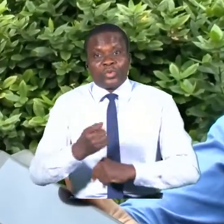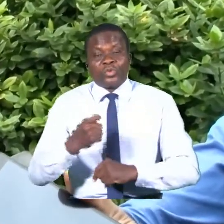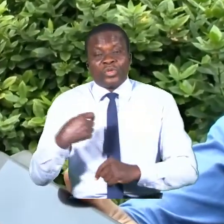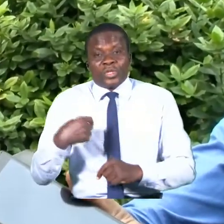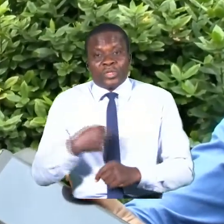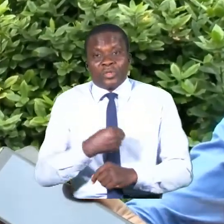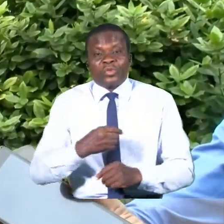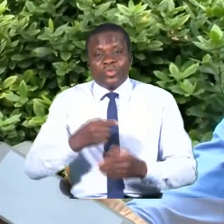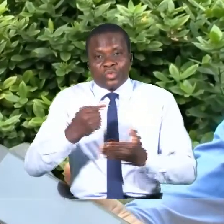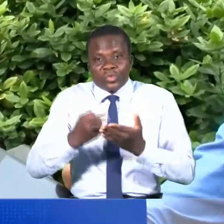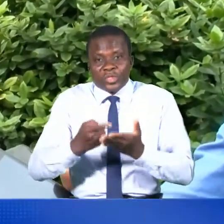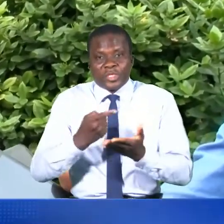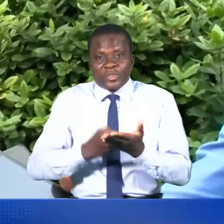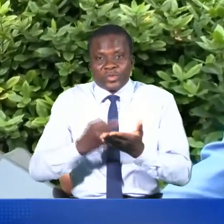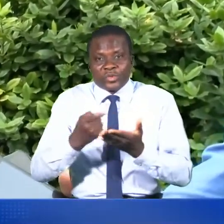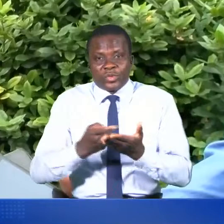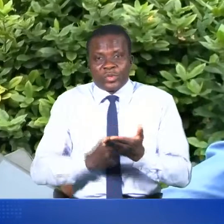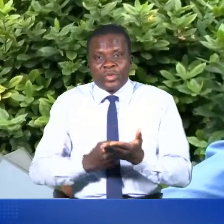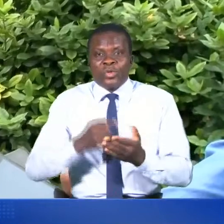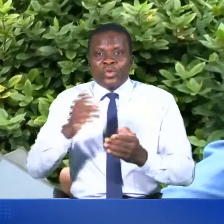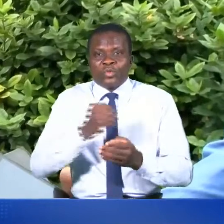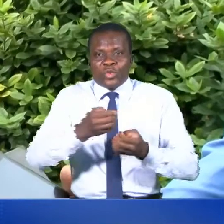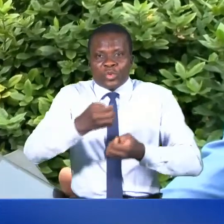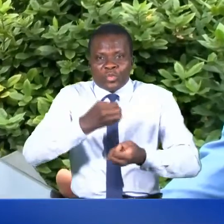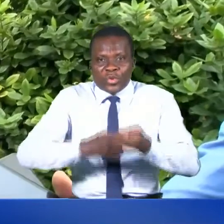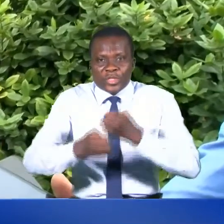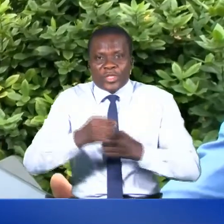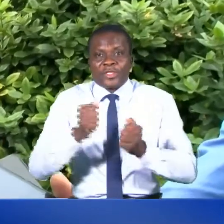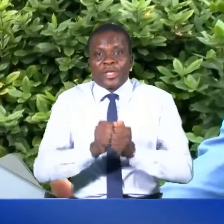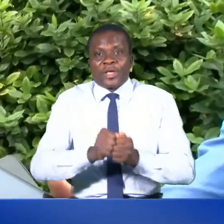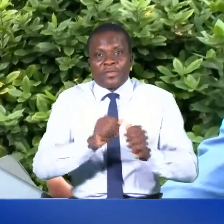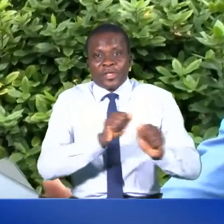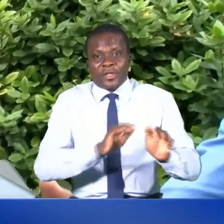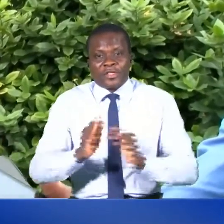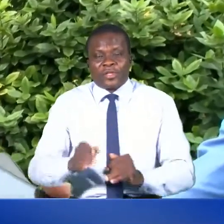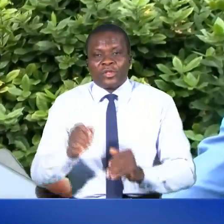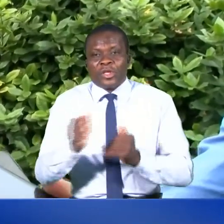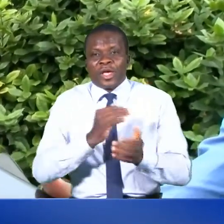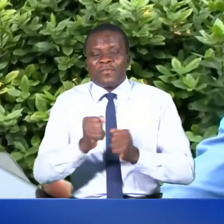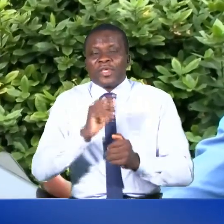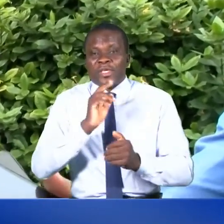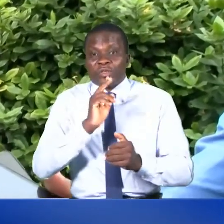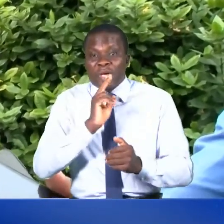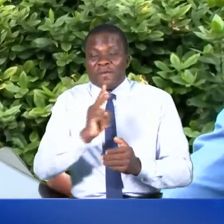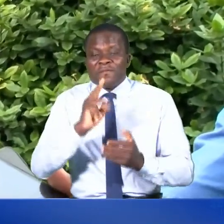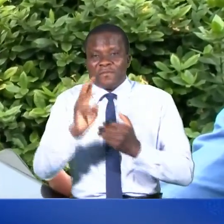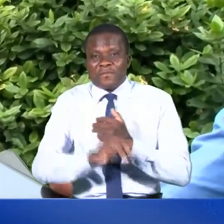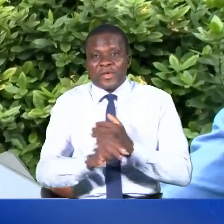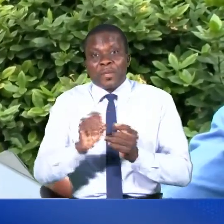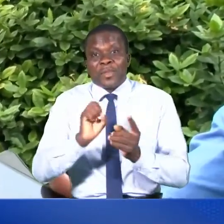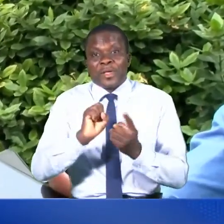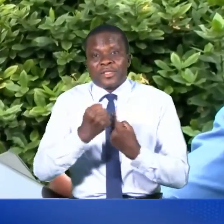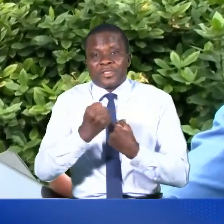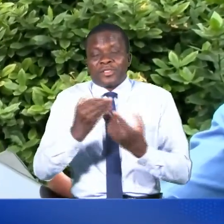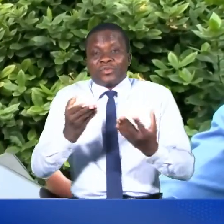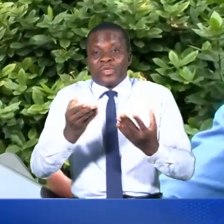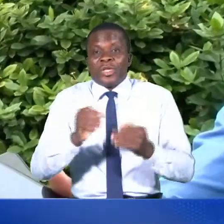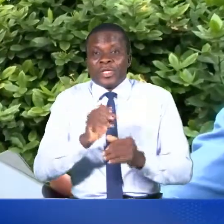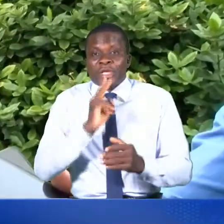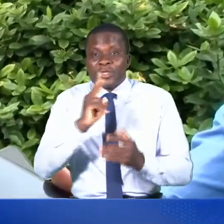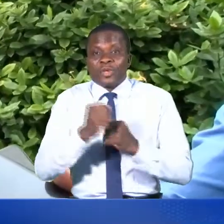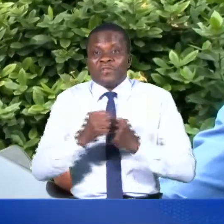discutons, nous prenons, pour échanger avec les acteurs afin qu'ils soient vraiment situés, qu'ils soient vraiment